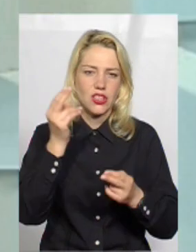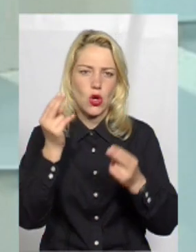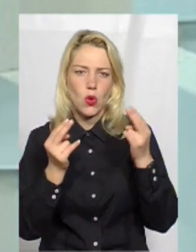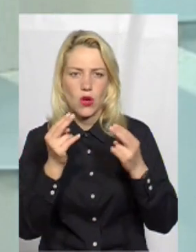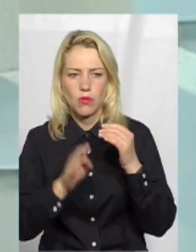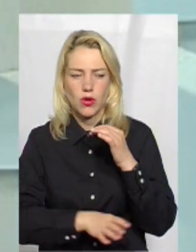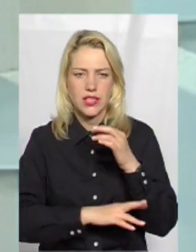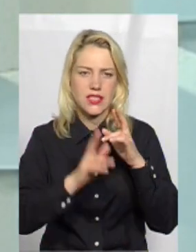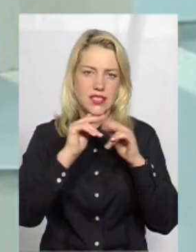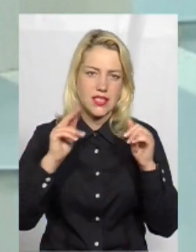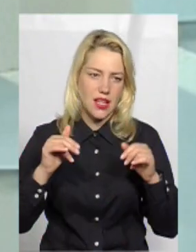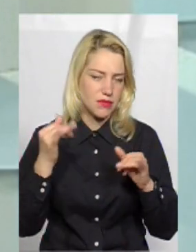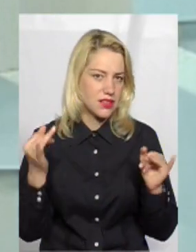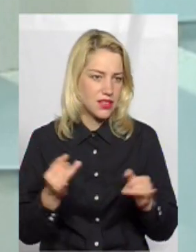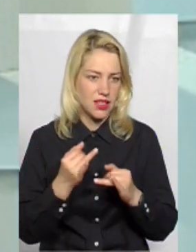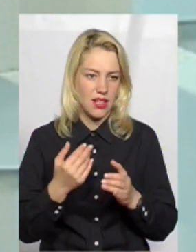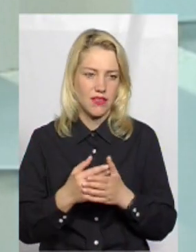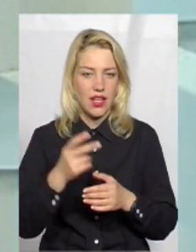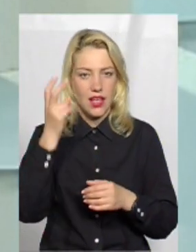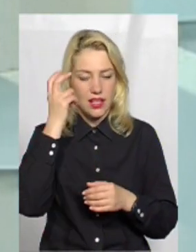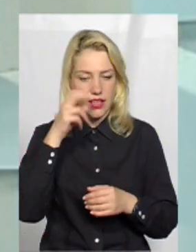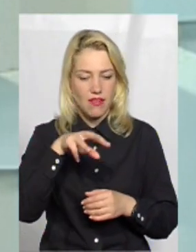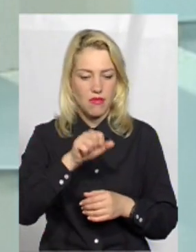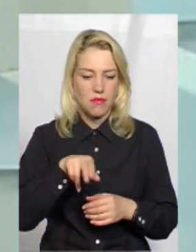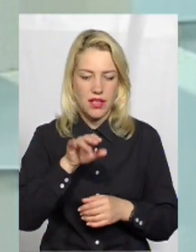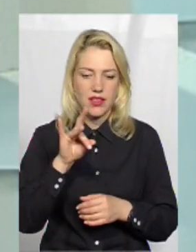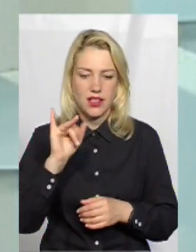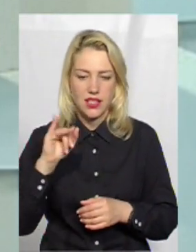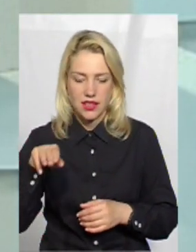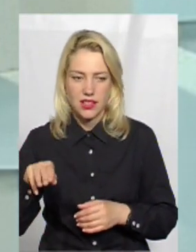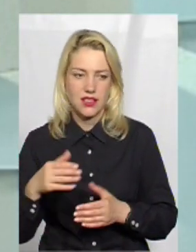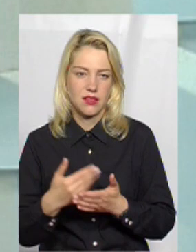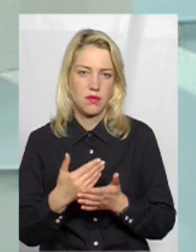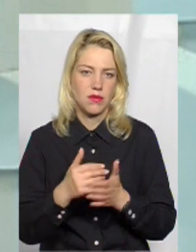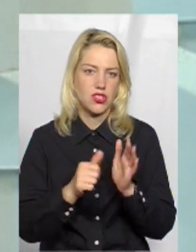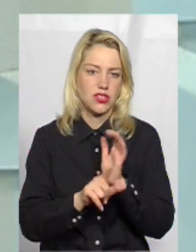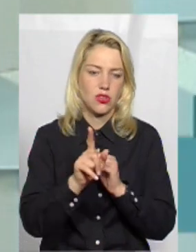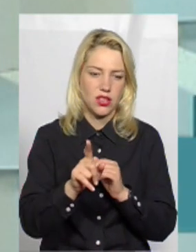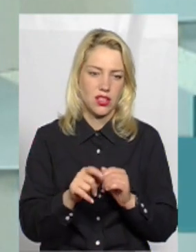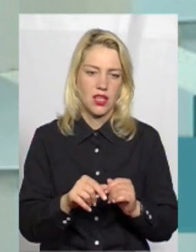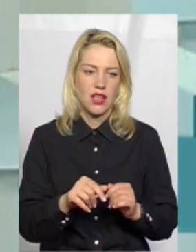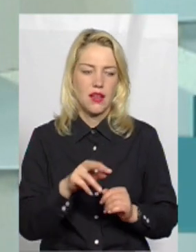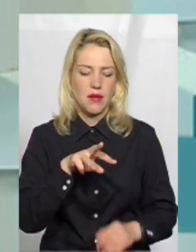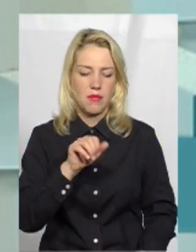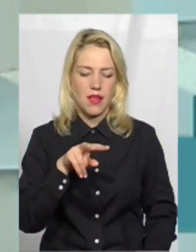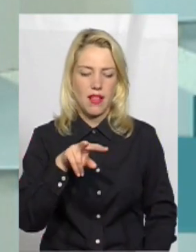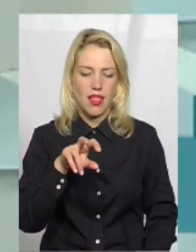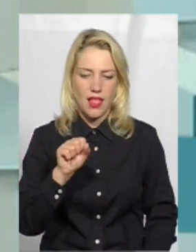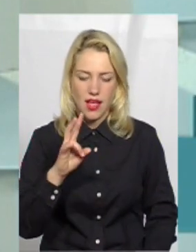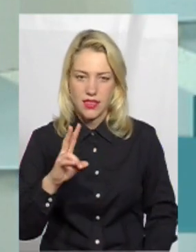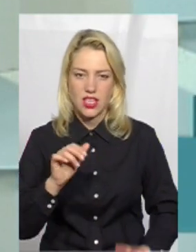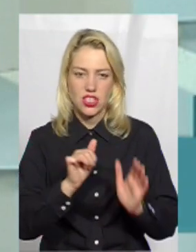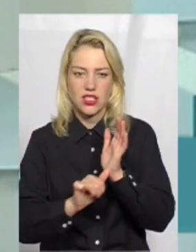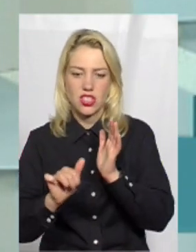самі класні замки. От, так само, Київ, Мадрид, Мадрид – 61, Мілан – 66 туди-назад. Тобто, це все